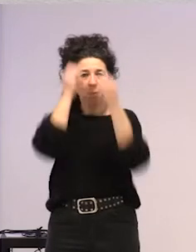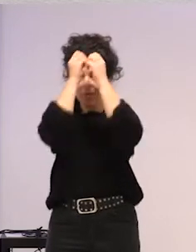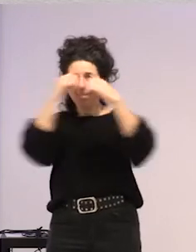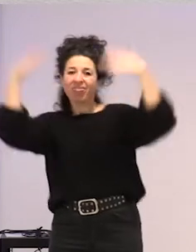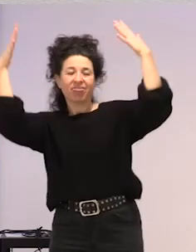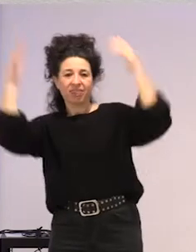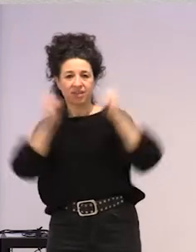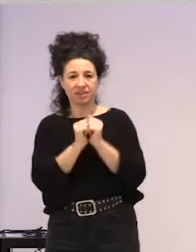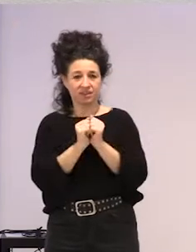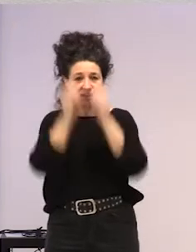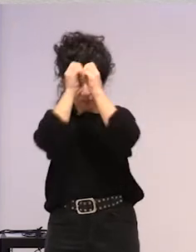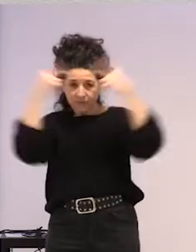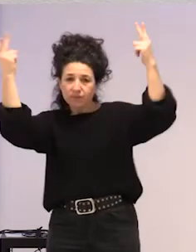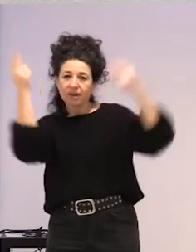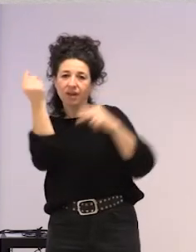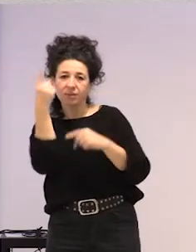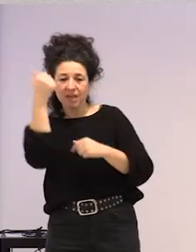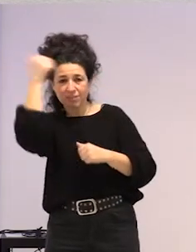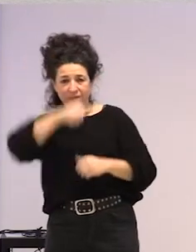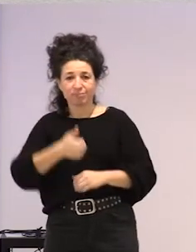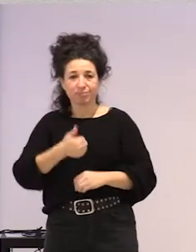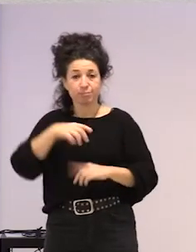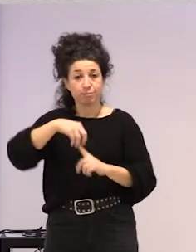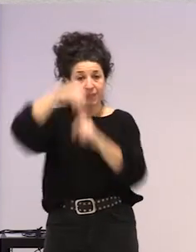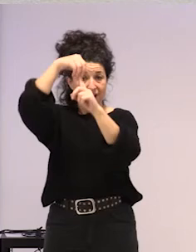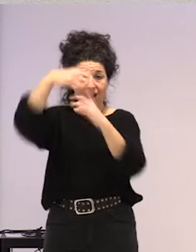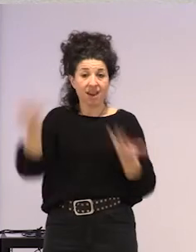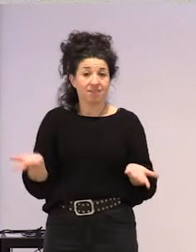ez? Fikzio kapitalista eta patriarkal batean, nahi nanti batean.